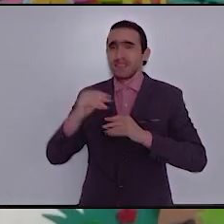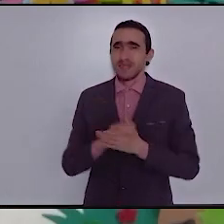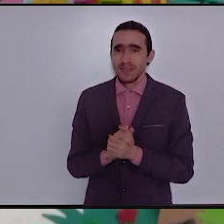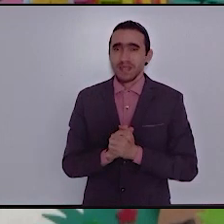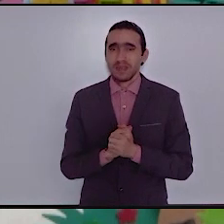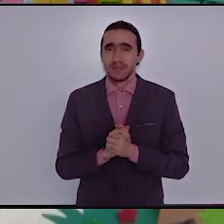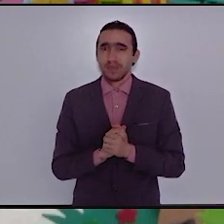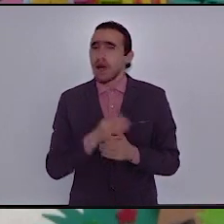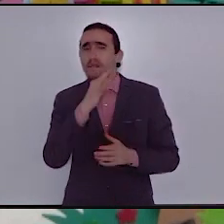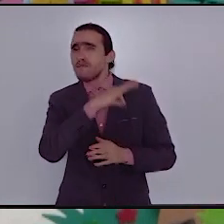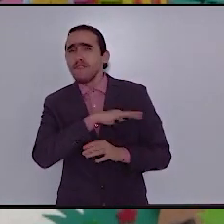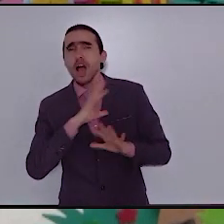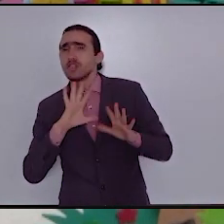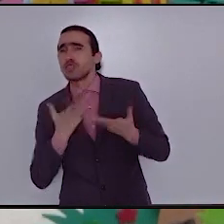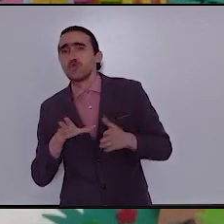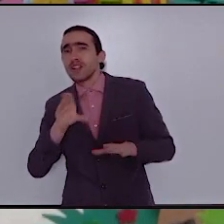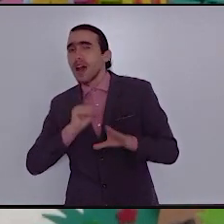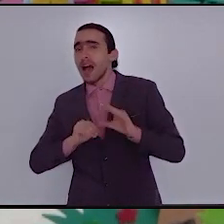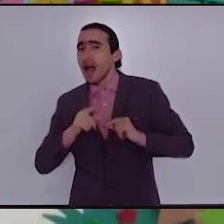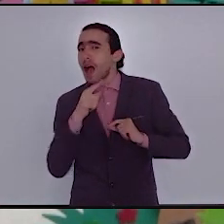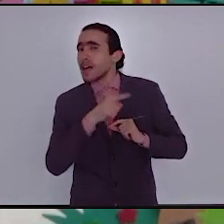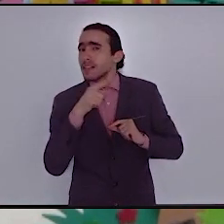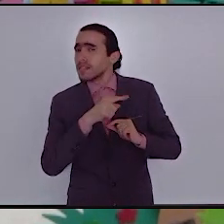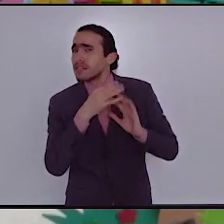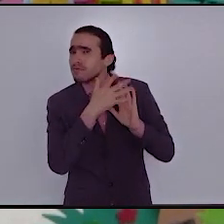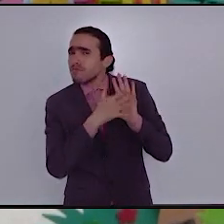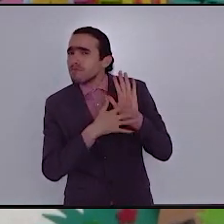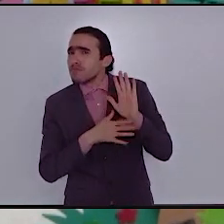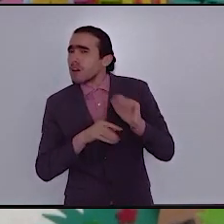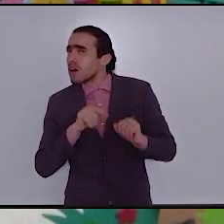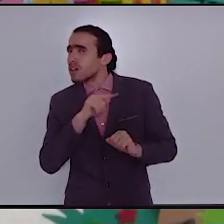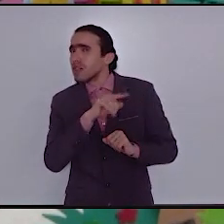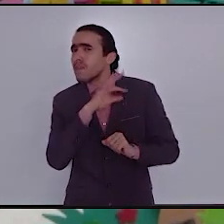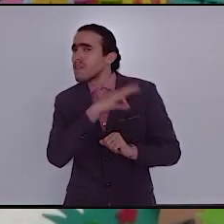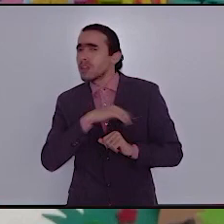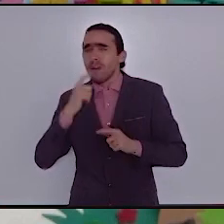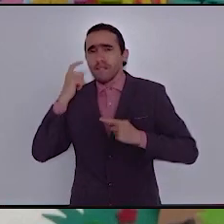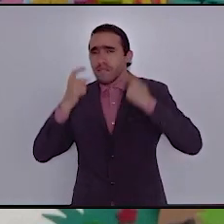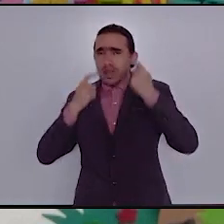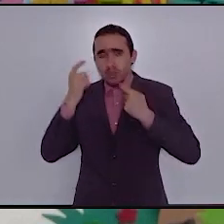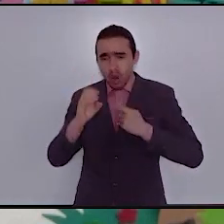ما الفائدة التي استفدتموها من هذه الحكاية؟ فكروا